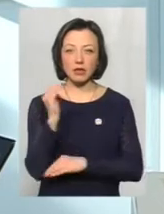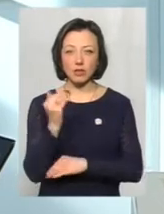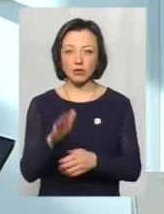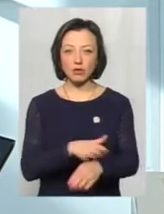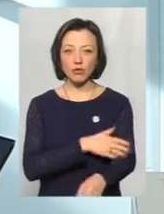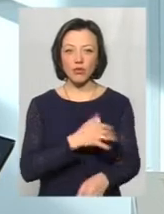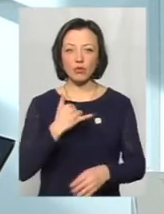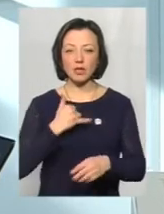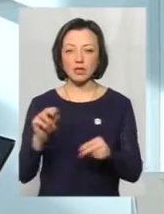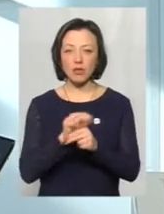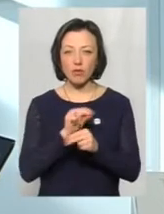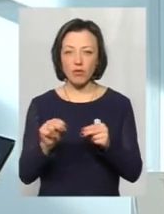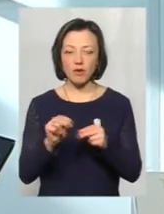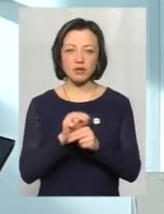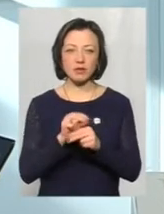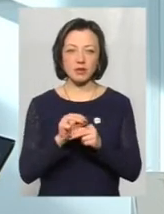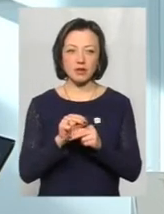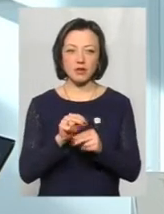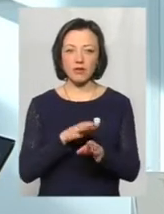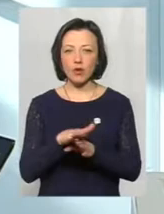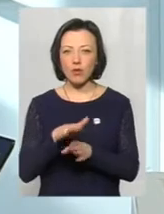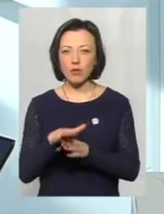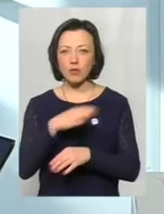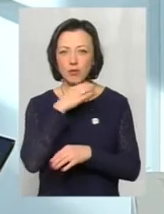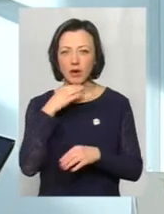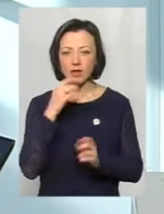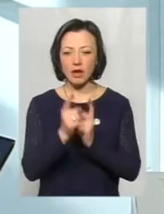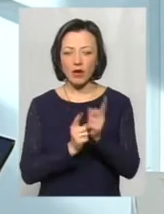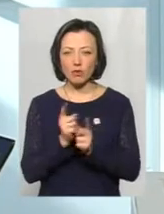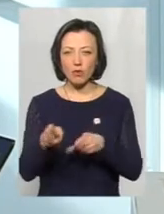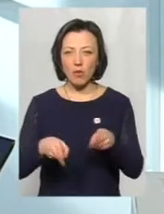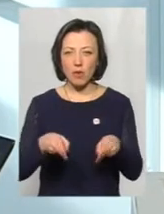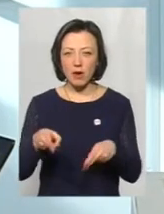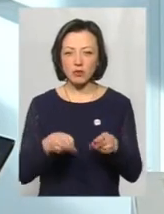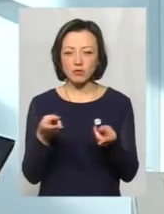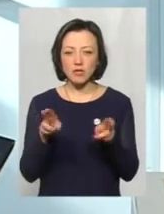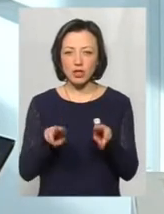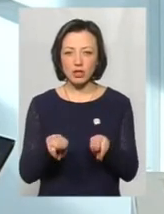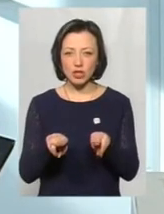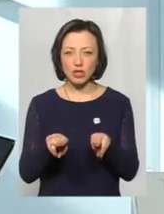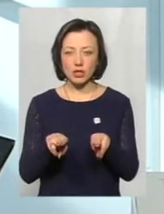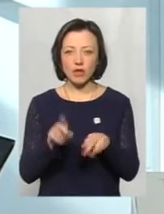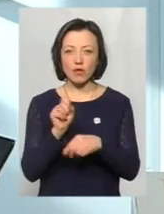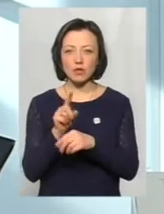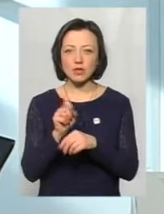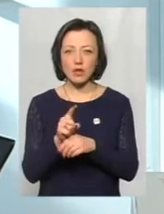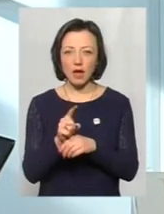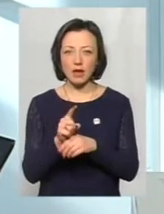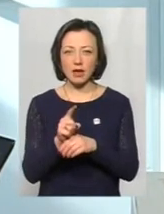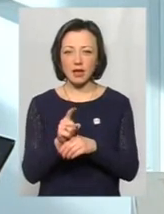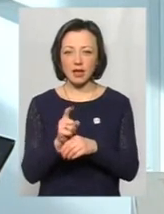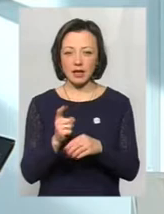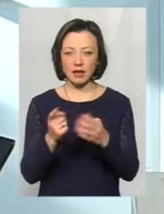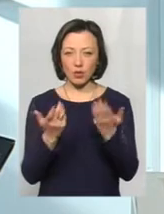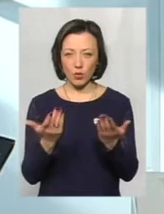тривалий час наслікувався, там робило, виконувалось багато реконструктивних операцій для того, щоб залишити функціональність тих кистей,